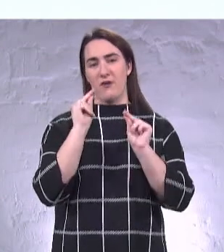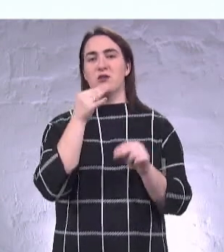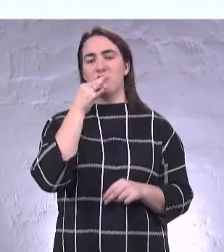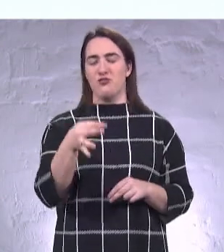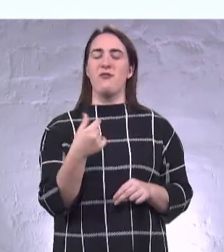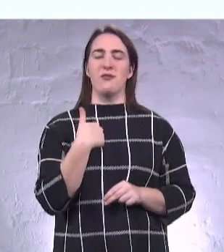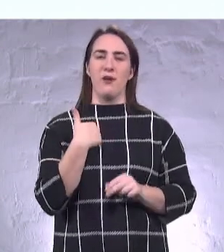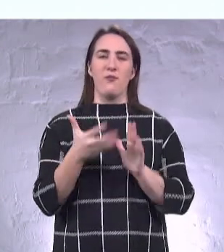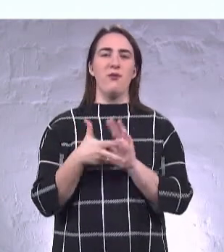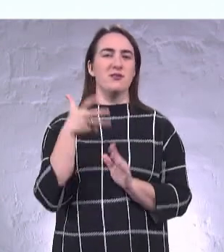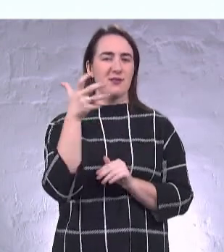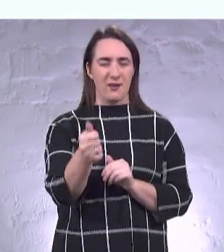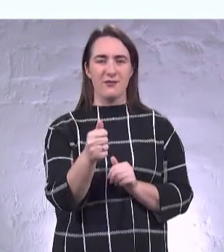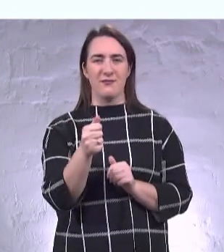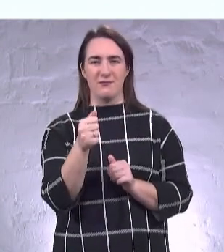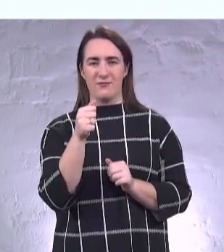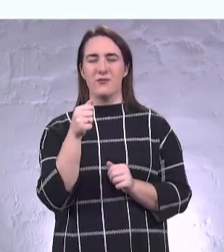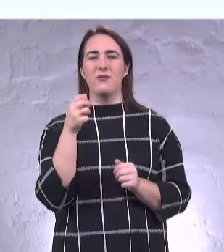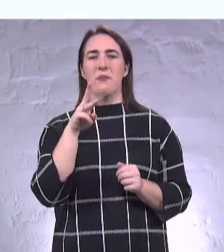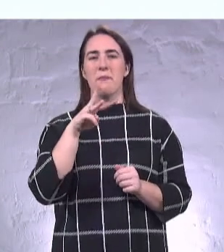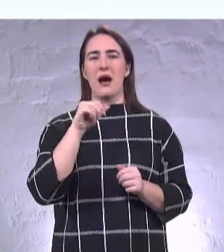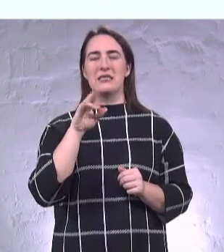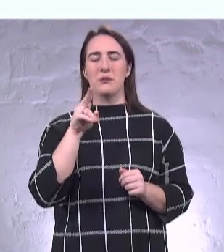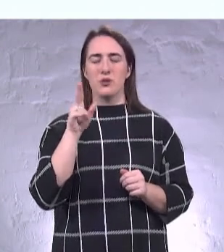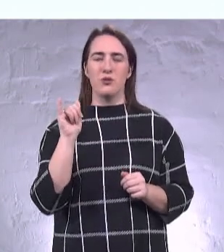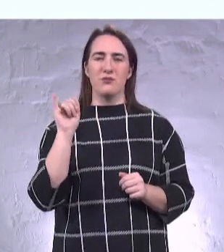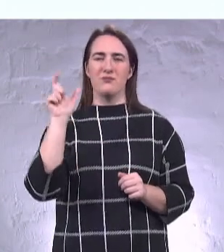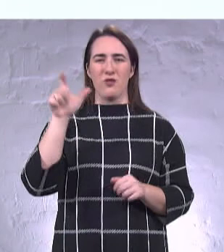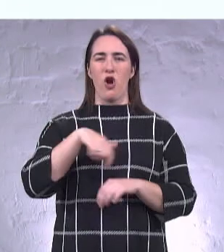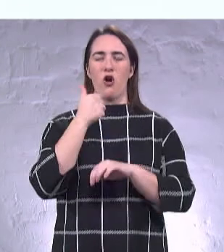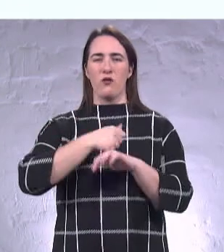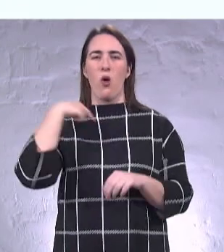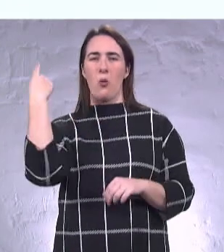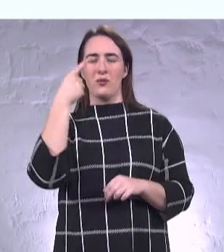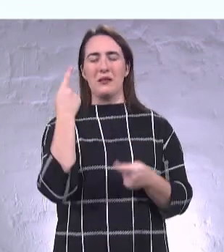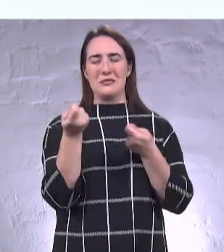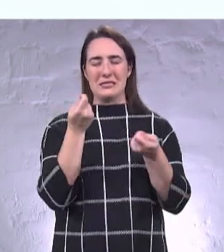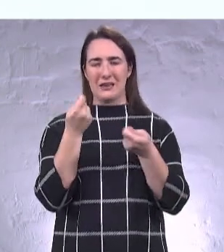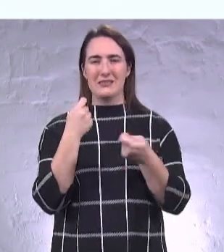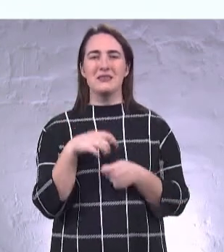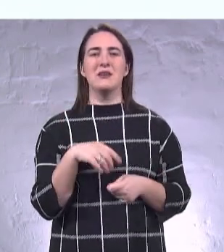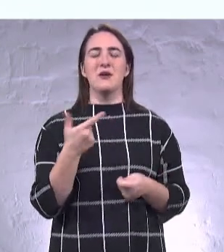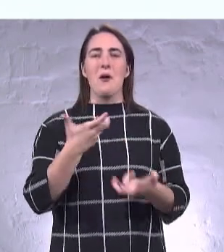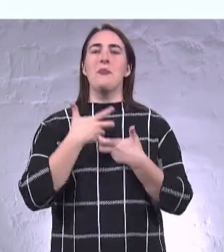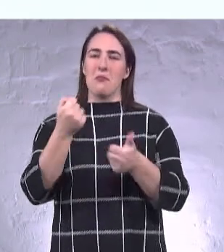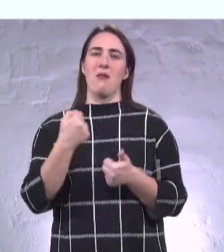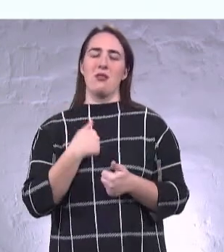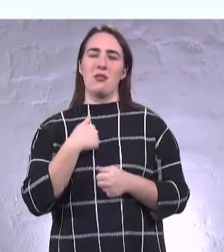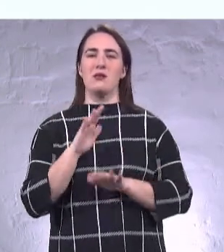заяву Максиму Куцему, коли він був головою обласної адміністрації. Приміть мене заступником.